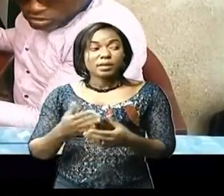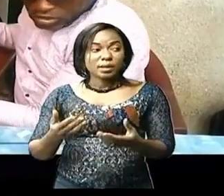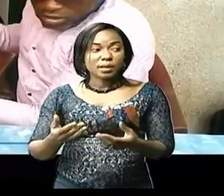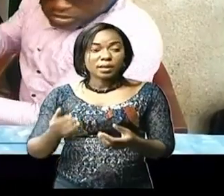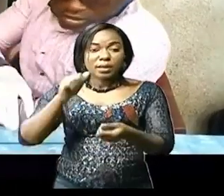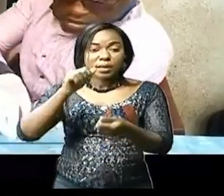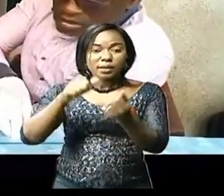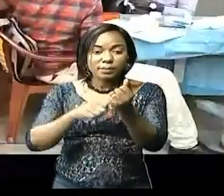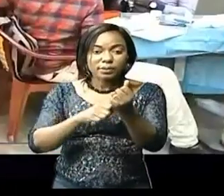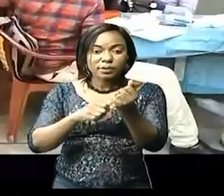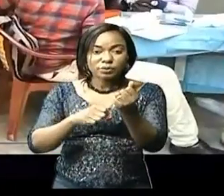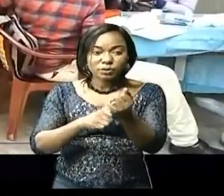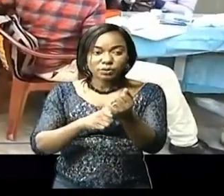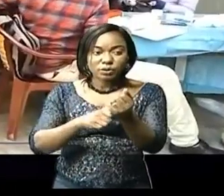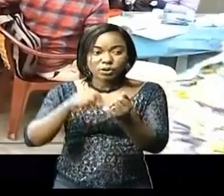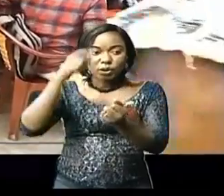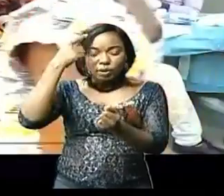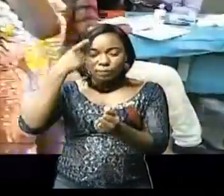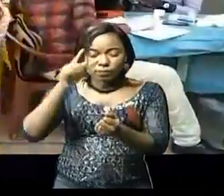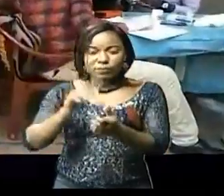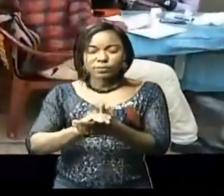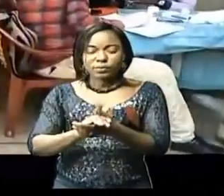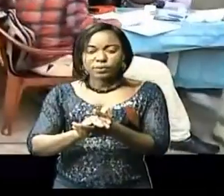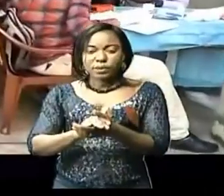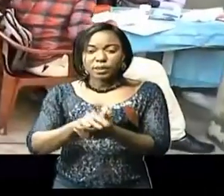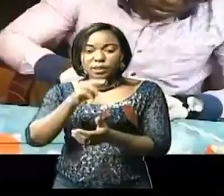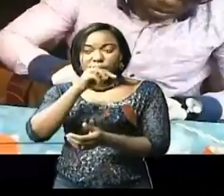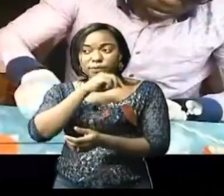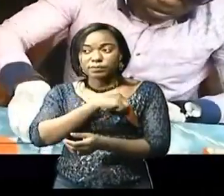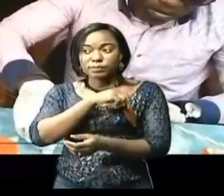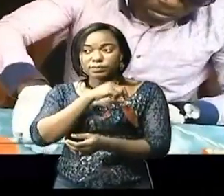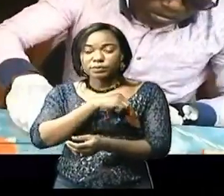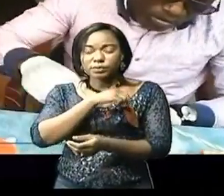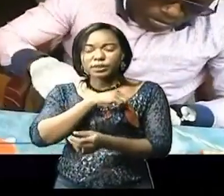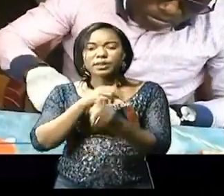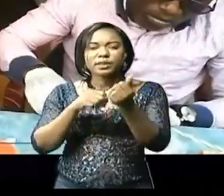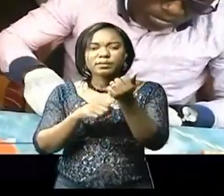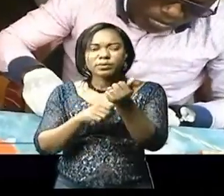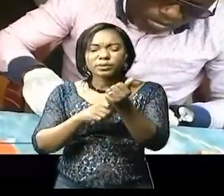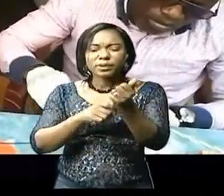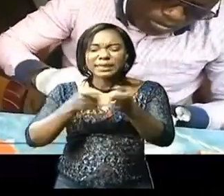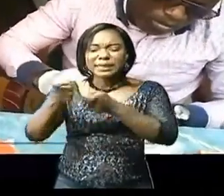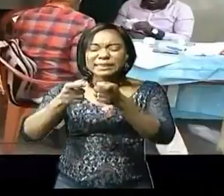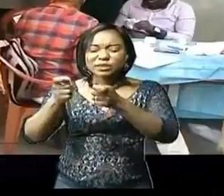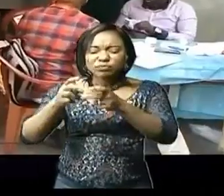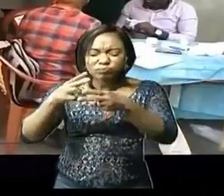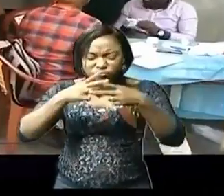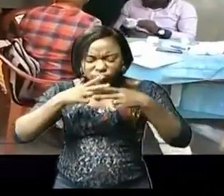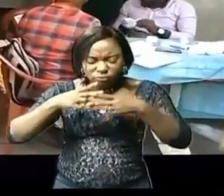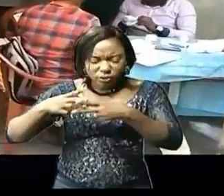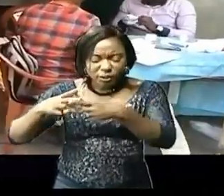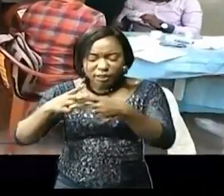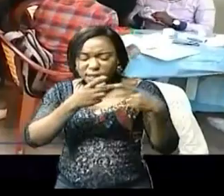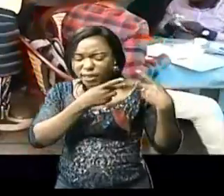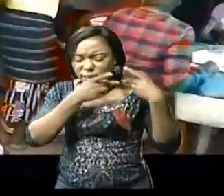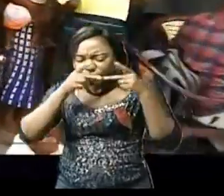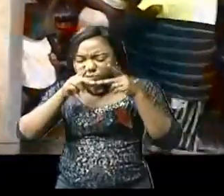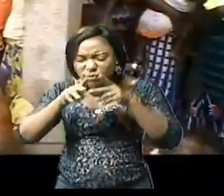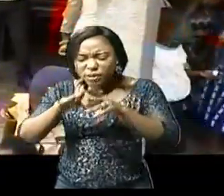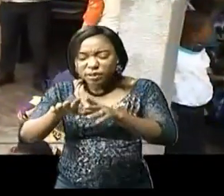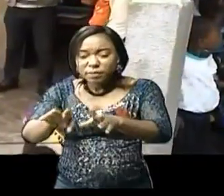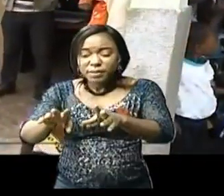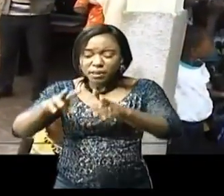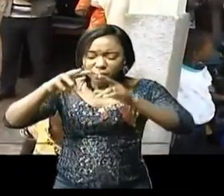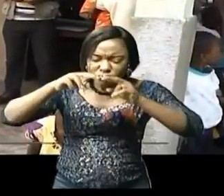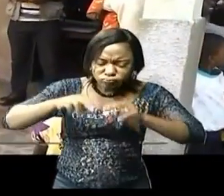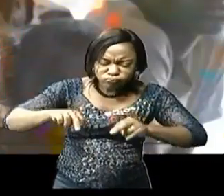paludisme. Au terme de leur mission, le membre de la délégation de la direction des surveillances épidémiologiques, des biologistes